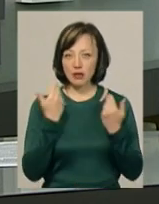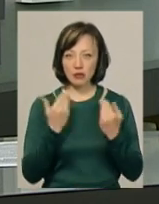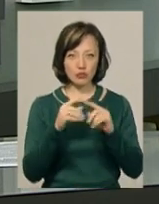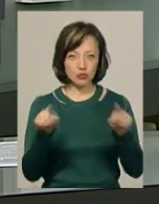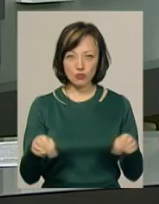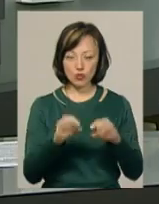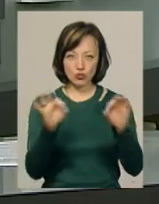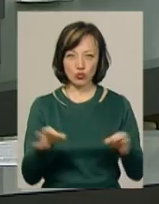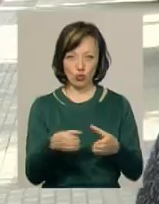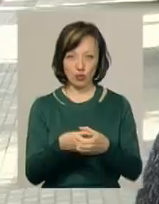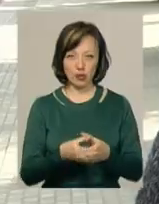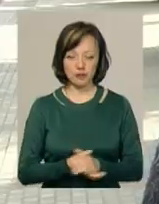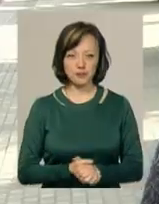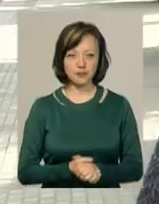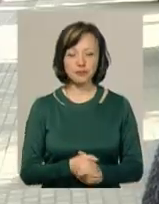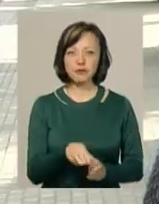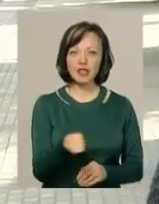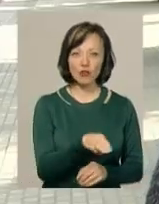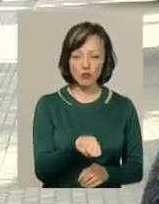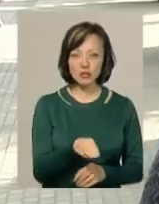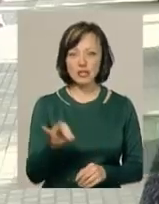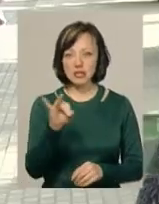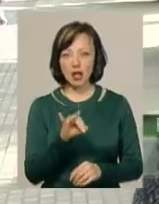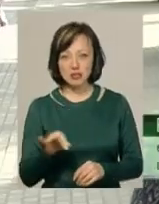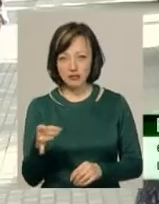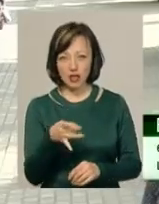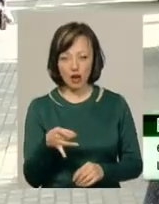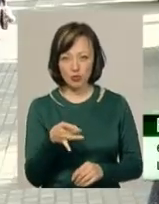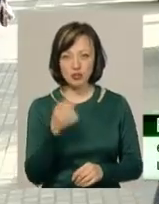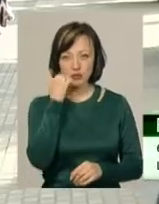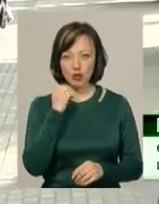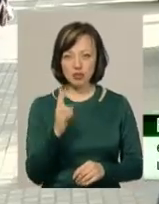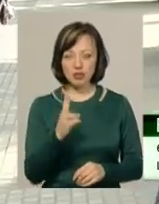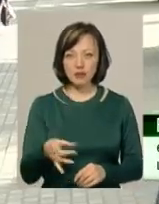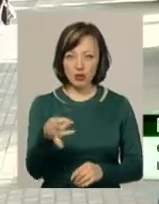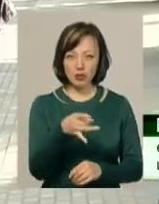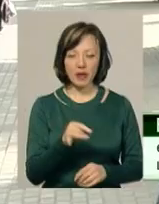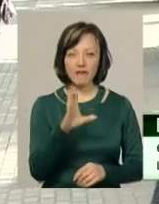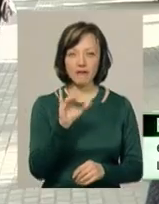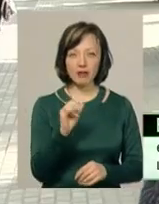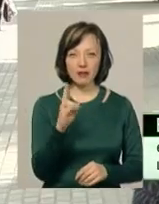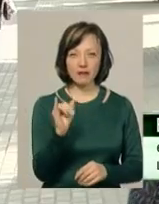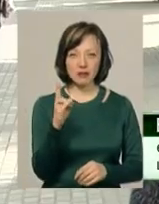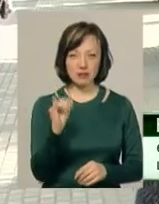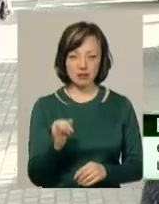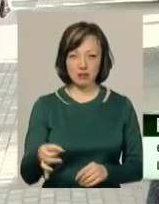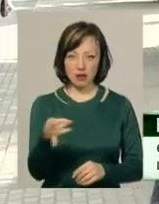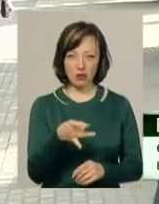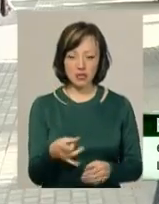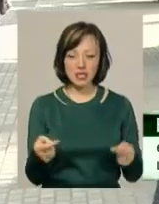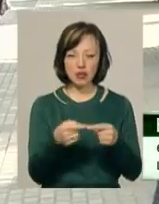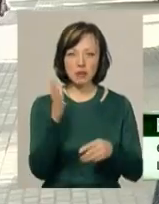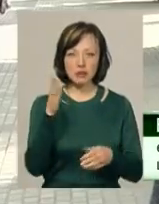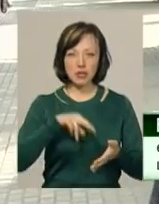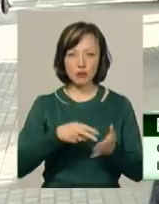жодної громади. Теофіпольський район, Із'яславський район, Староконстантинівський район і Вінковецький район. Згідно